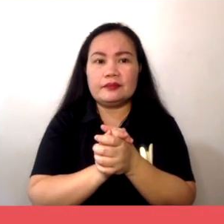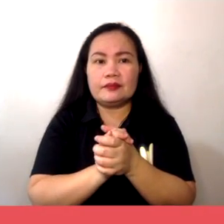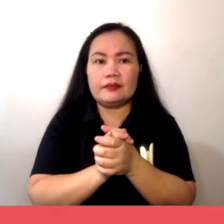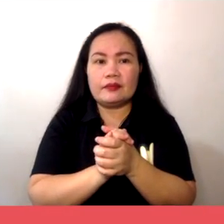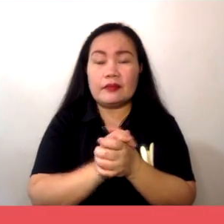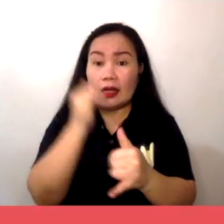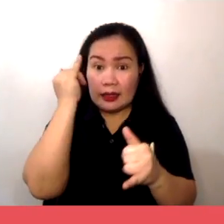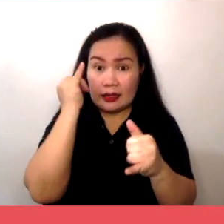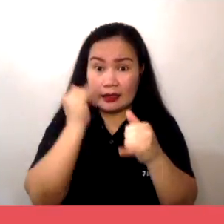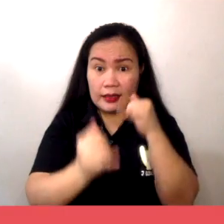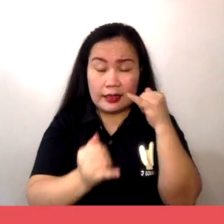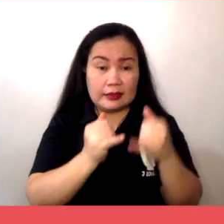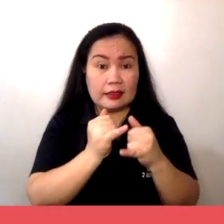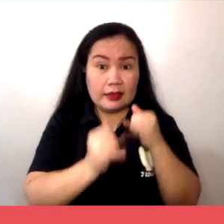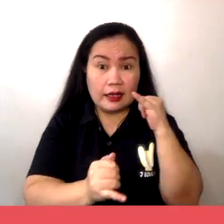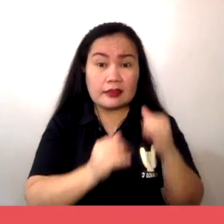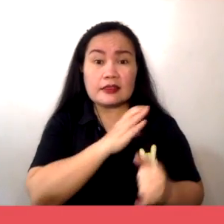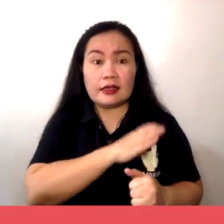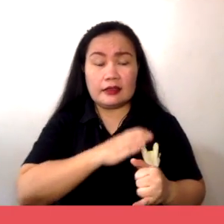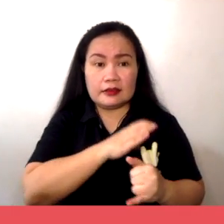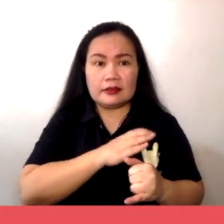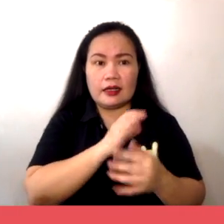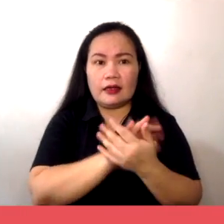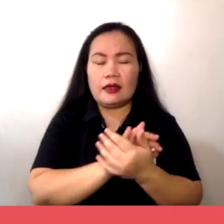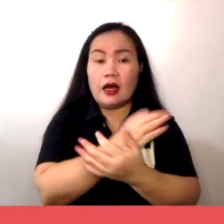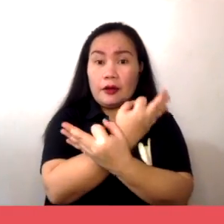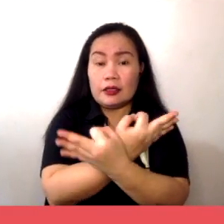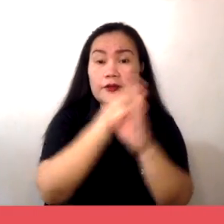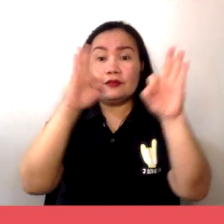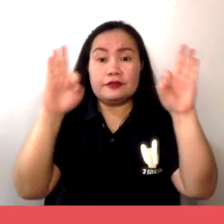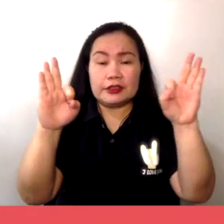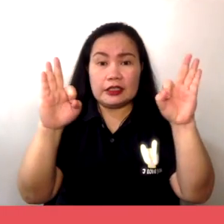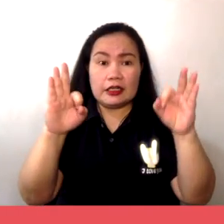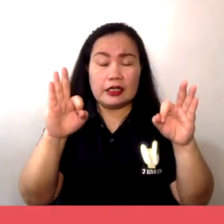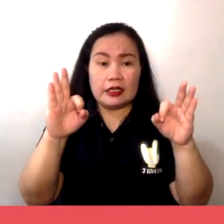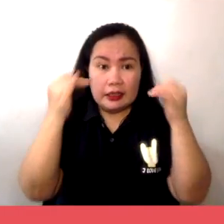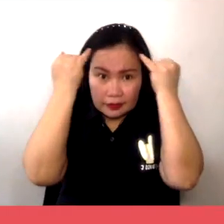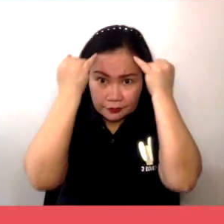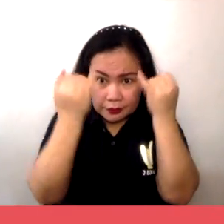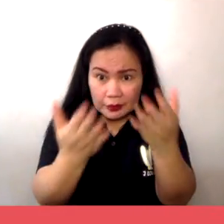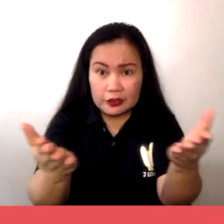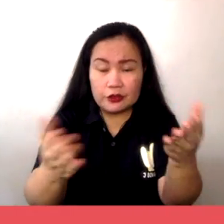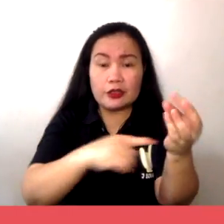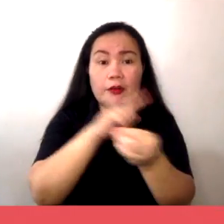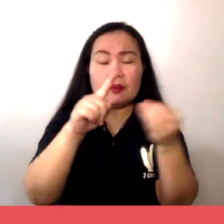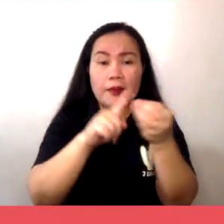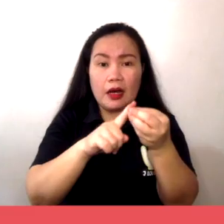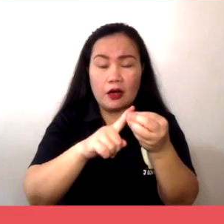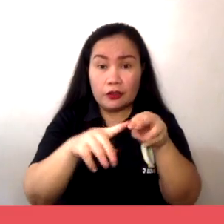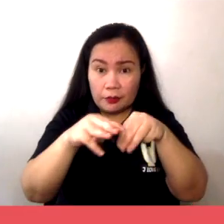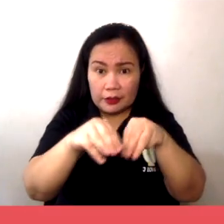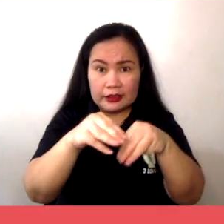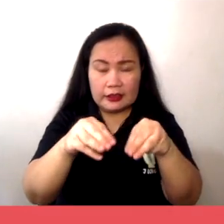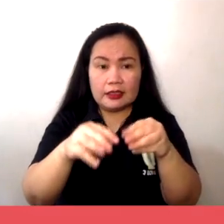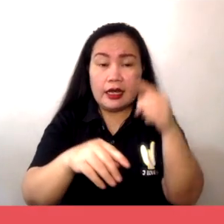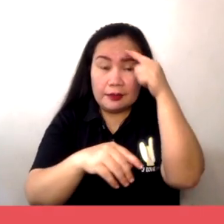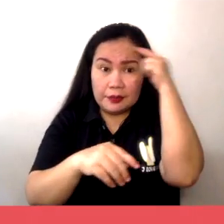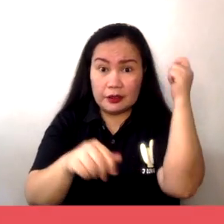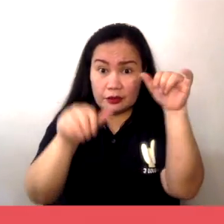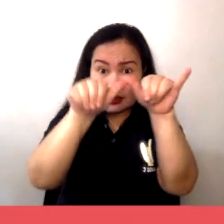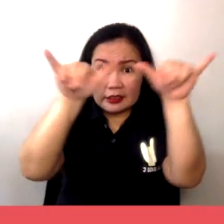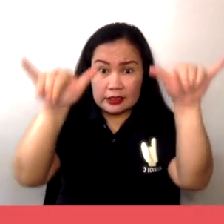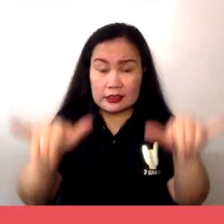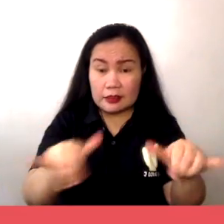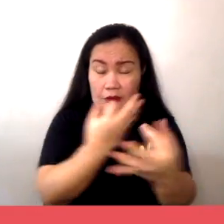At ang huling katangian ay ang malaya ang impormasyon ukol sa pamilihan. Dahil ang sistema